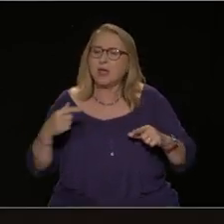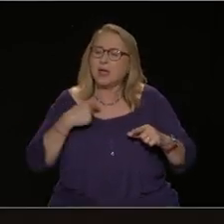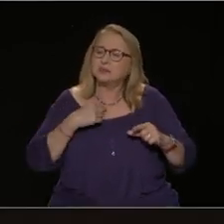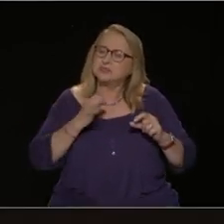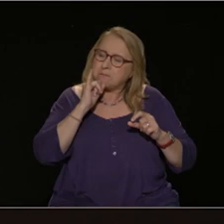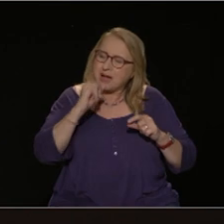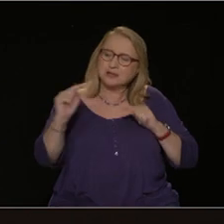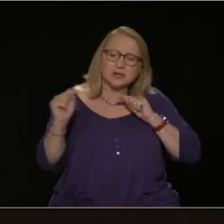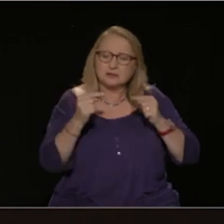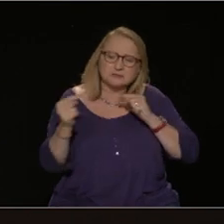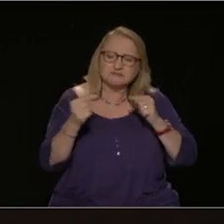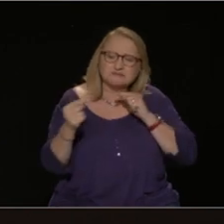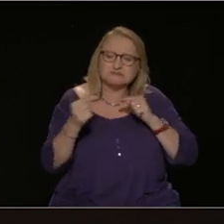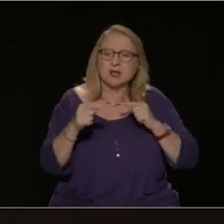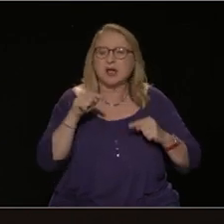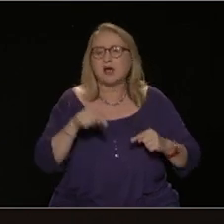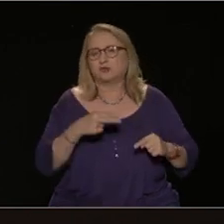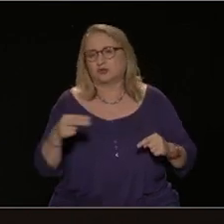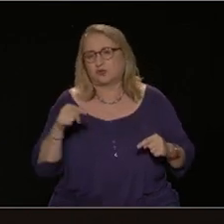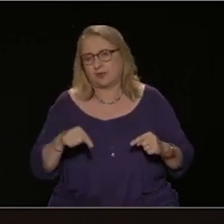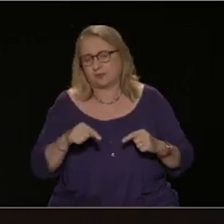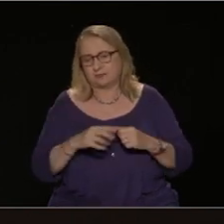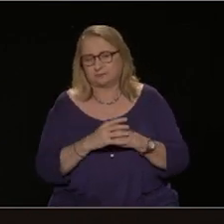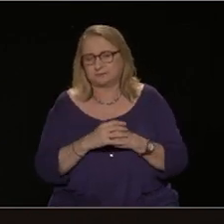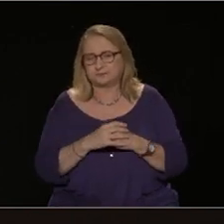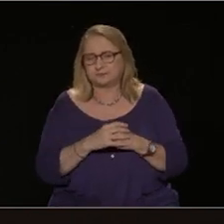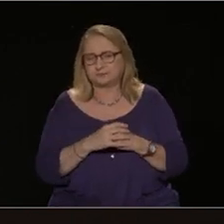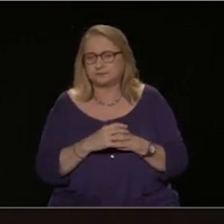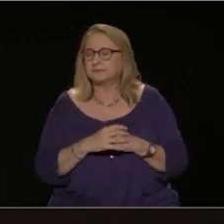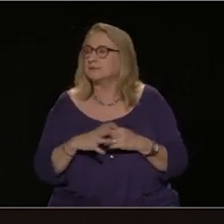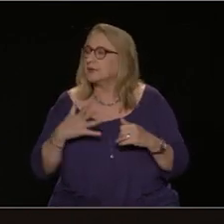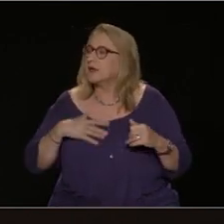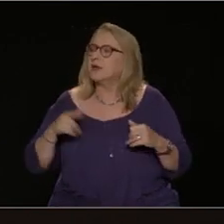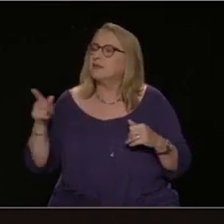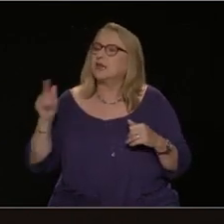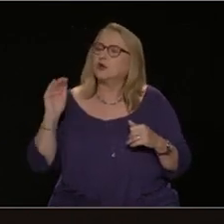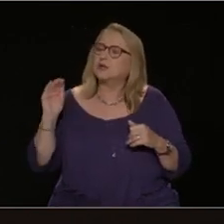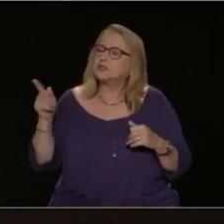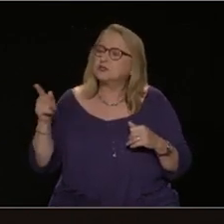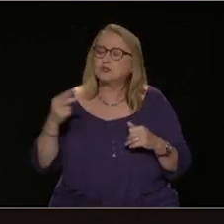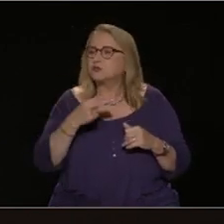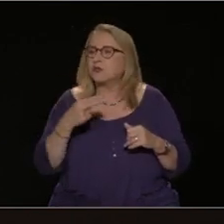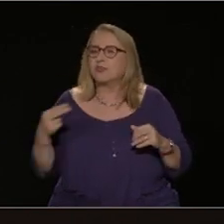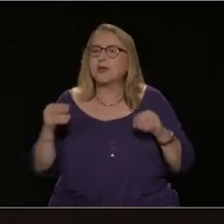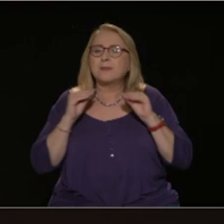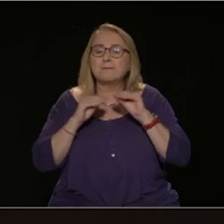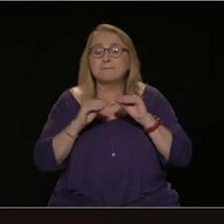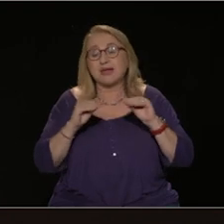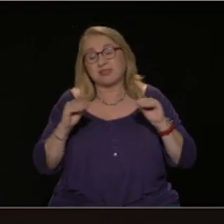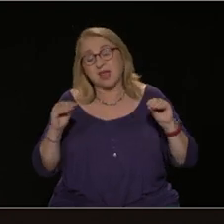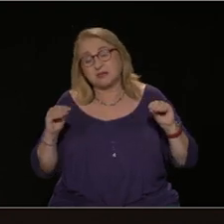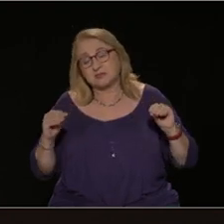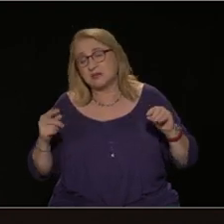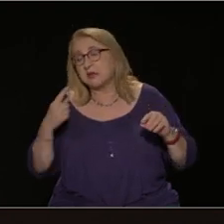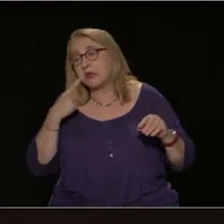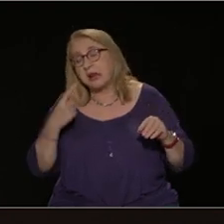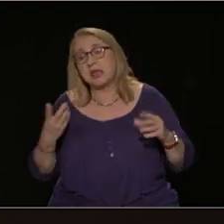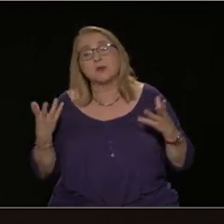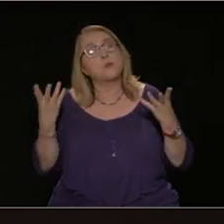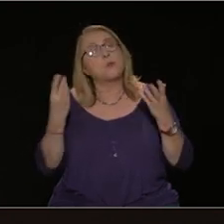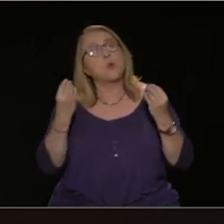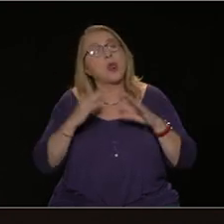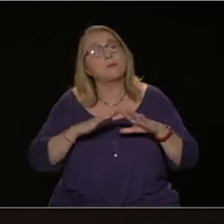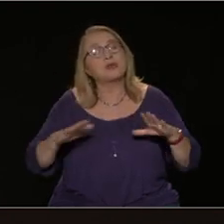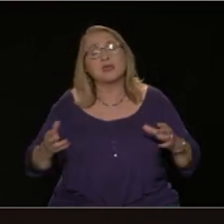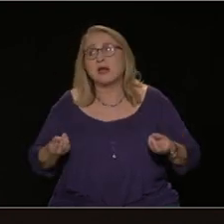θέμα που δείξατε αλλά θέλω να σας ρωτήσω το εξής. Υπάρχει για το θέμα της παιδείας. Υπάρχει και η άλλη άποψη που λέει ότι χιλιάδες παιδιά μας